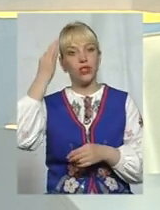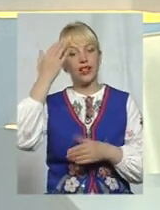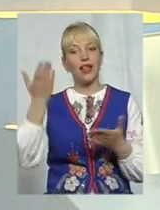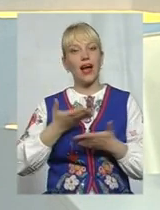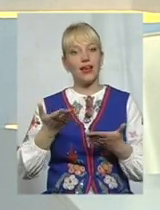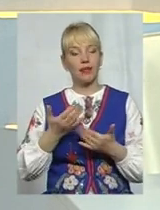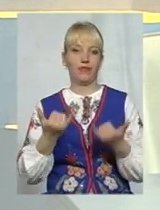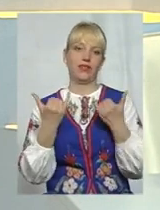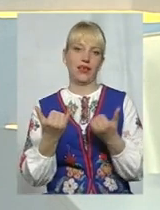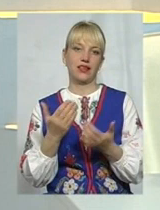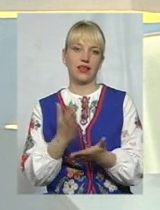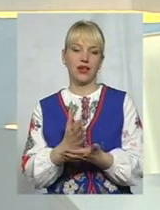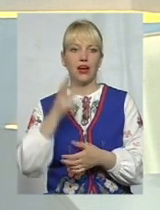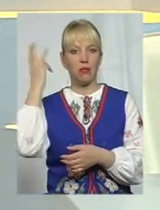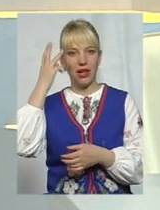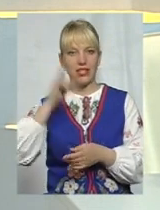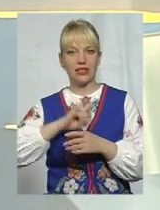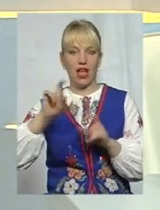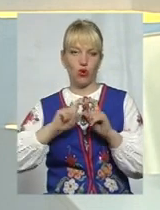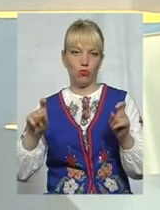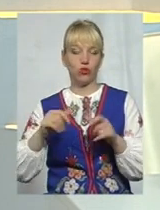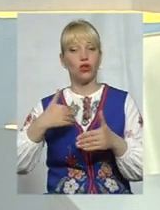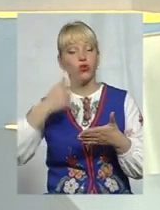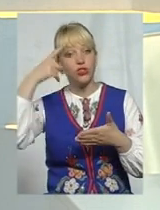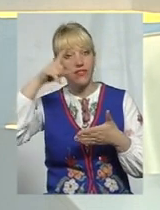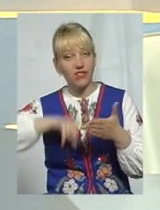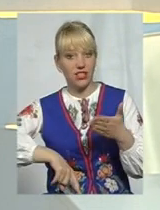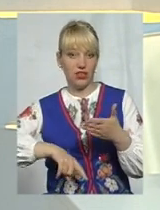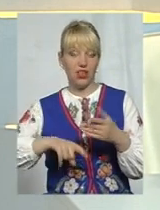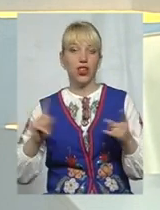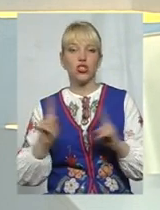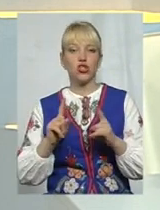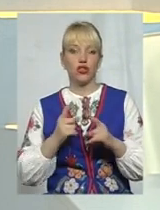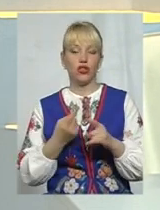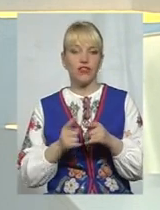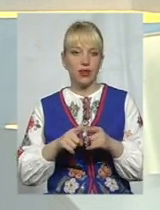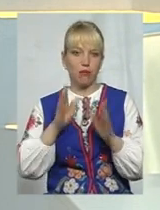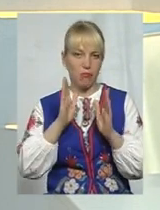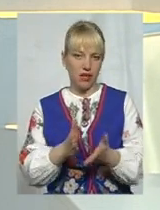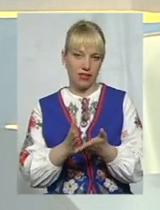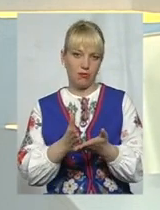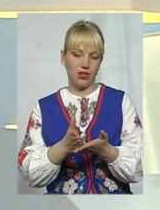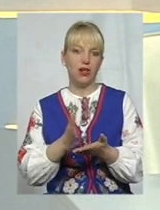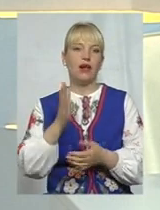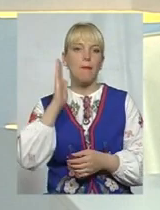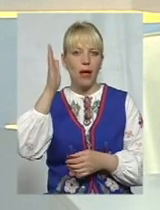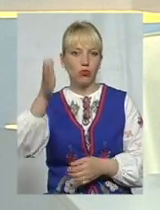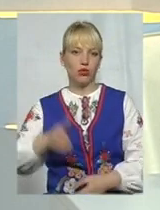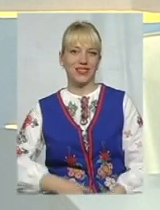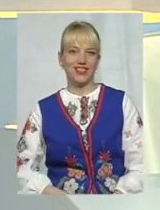яким нині є Хмельницький аеропорт. І хочеться вірити, що він матиме все-таки майбутнє.